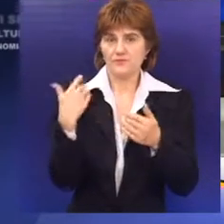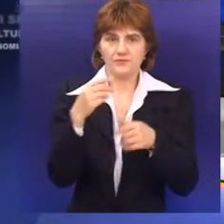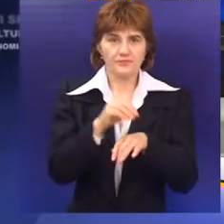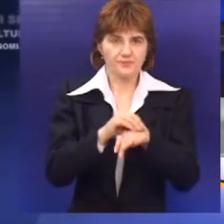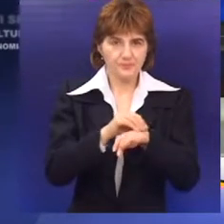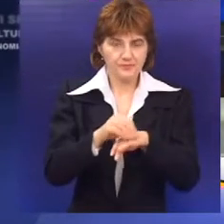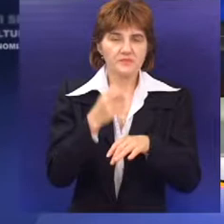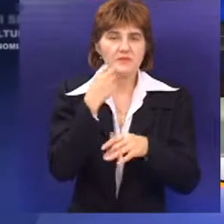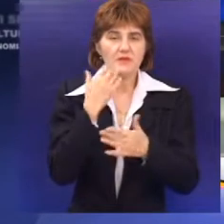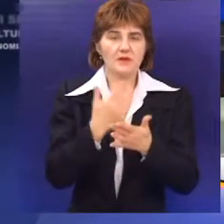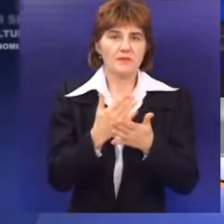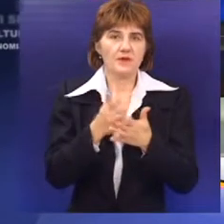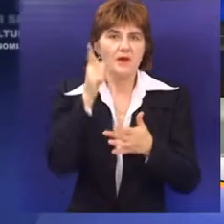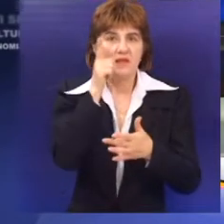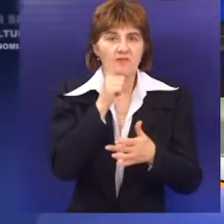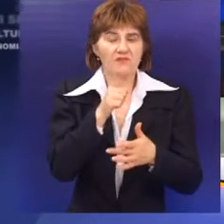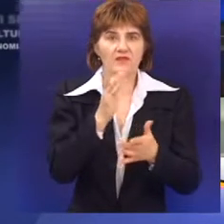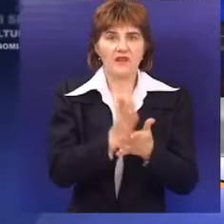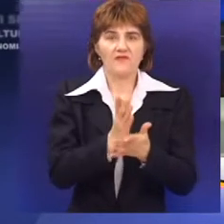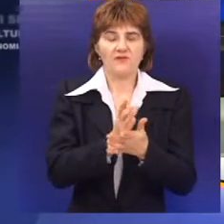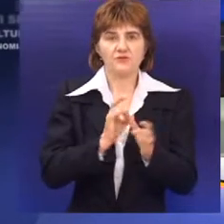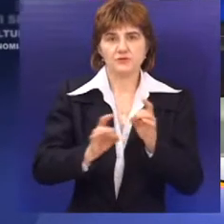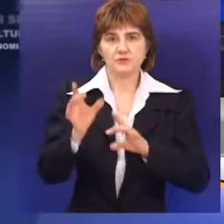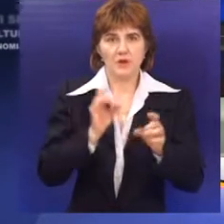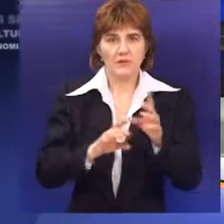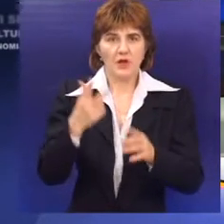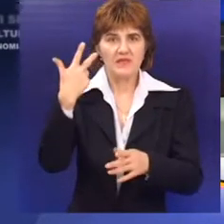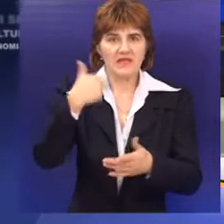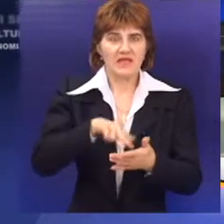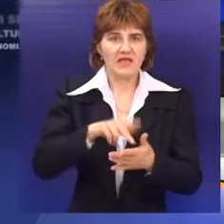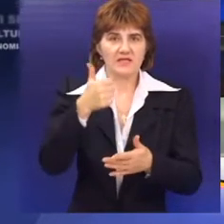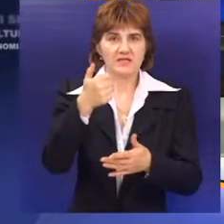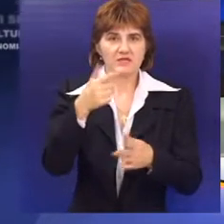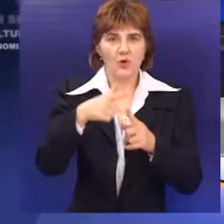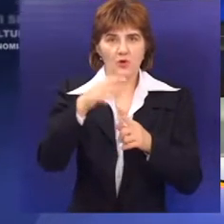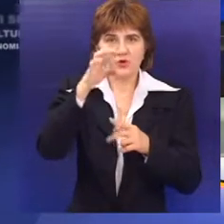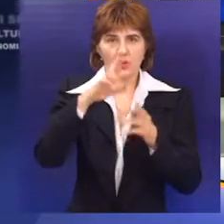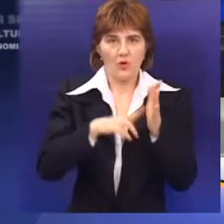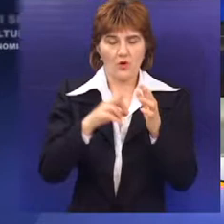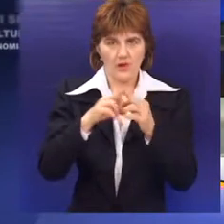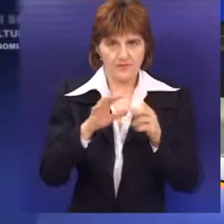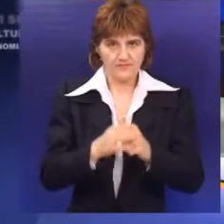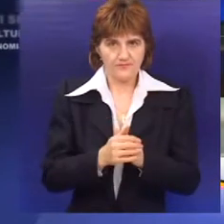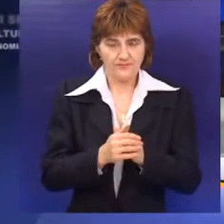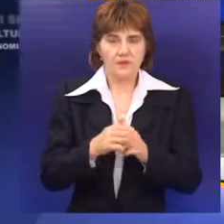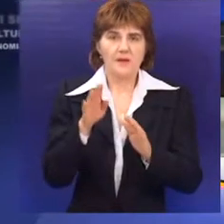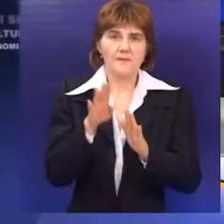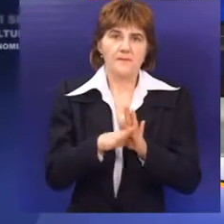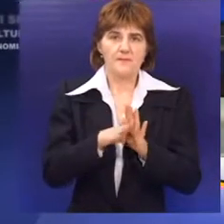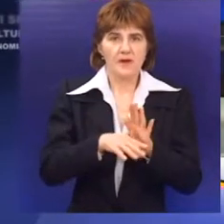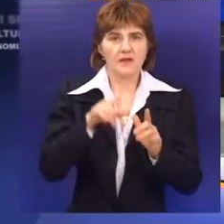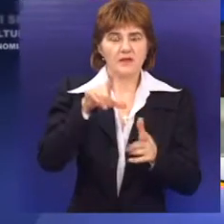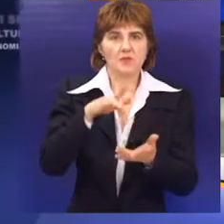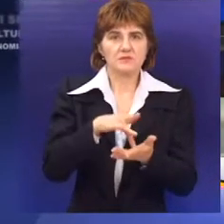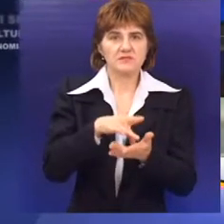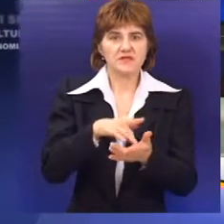novembra kada je za dva i po dana ispunjena kvota od 3100 tona. S obzirom na manje interesovanje iz centralne